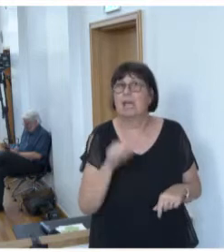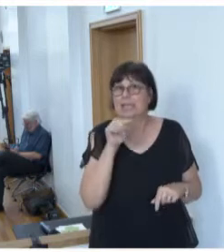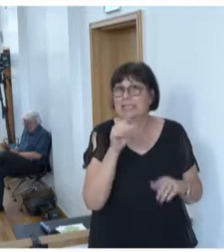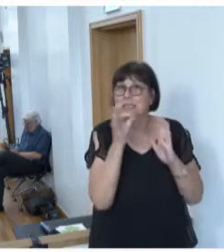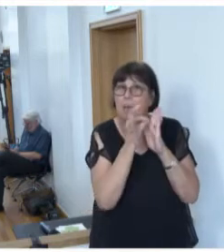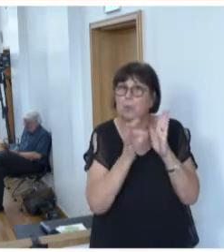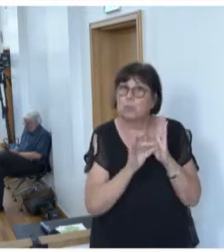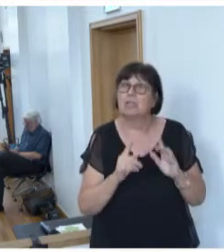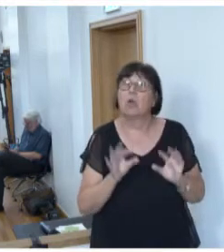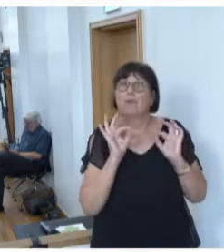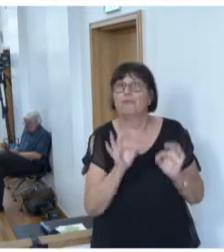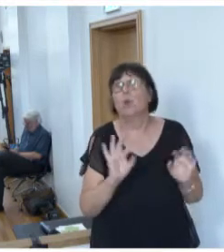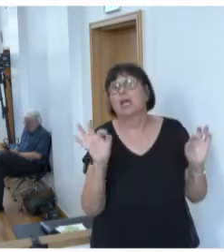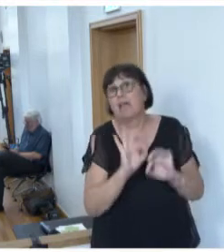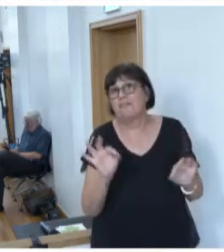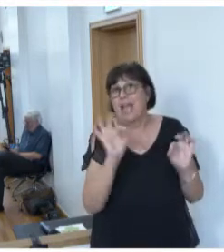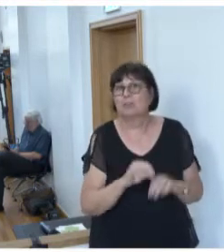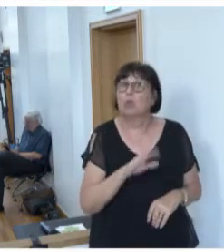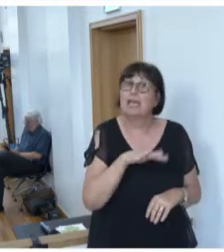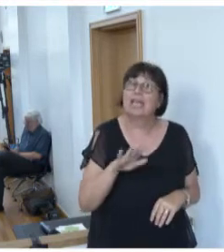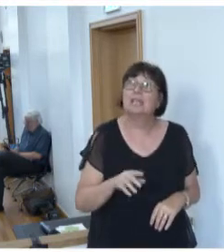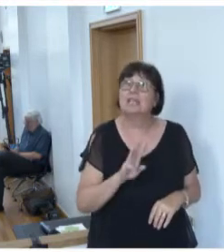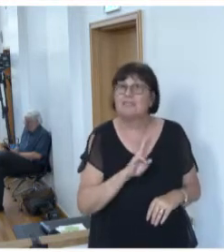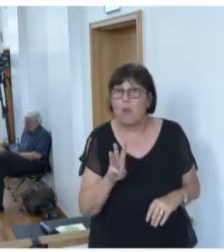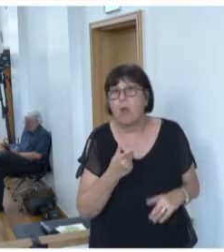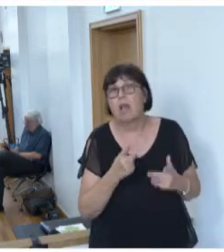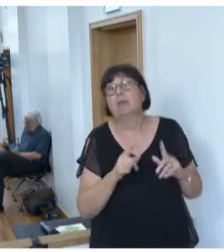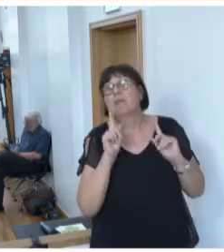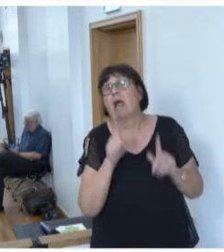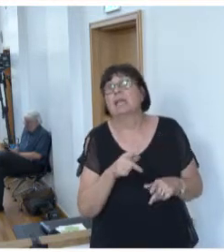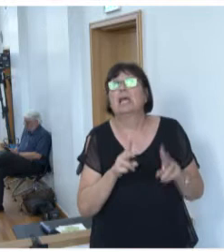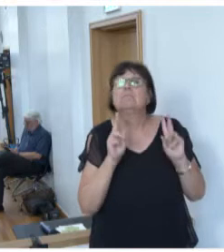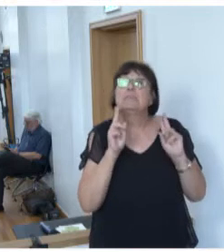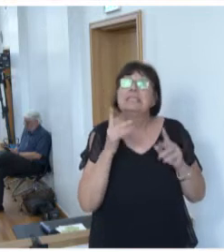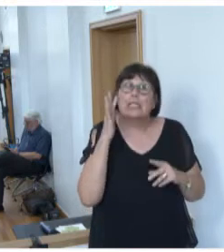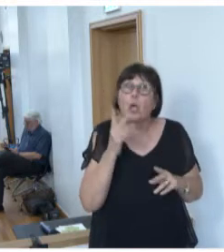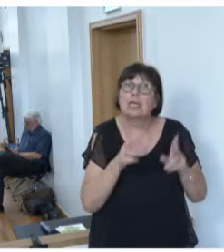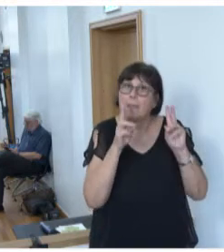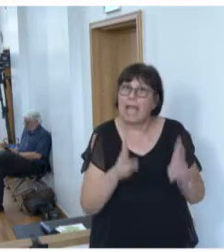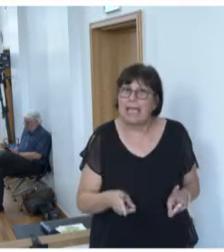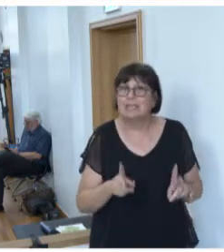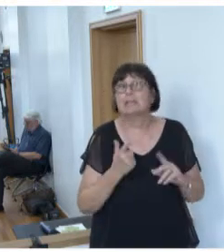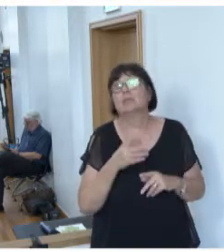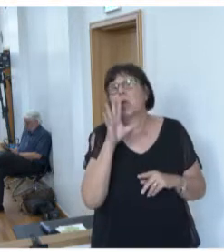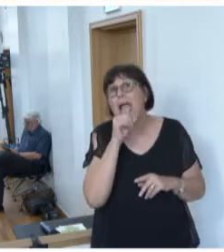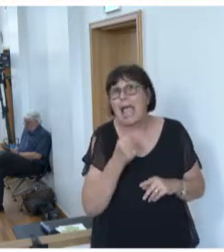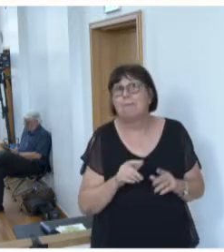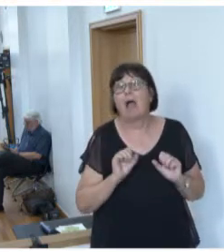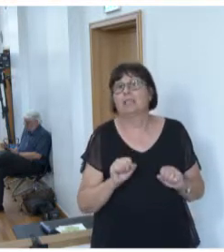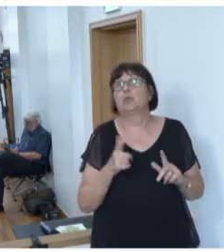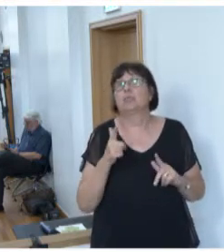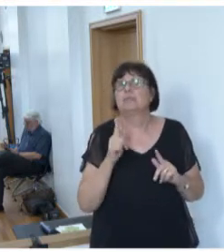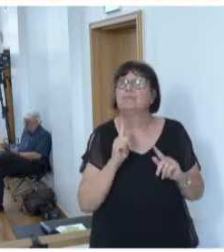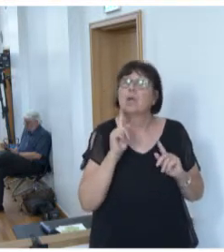Kindeswohls sprachen, Hilfsangebote an die Sorgeberechtigten und die erforderlichen Abwägungen der Geheimhaltungsinteresse der Sorgeberechtigten mit dem